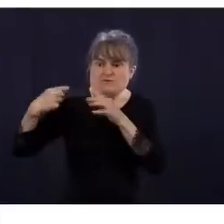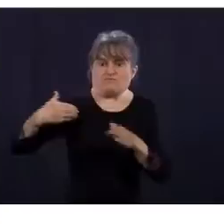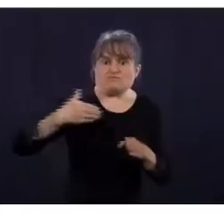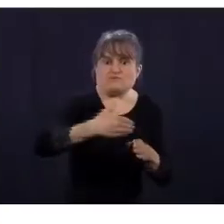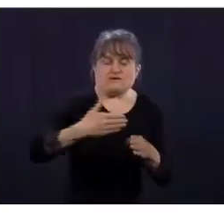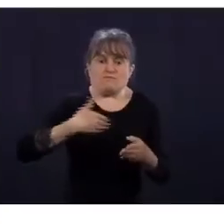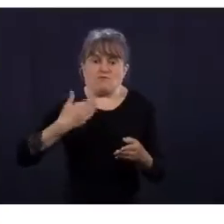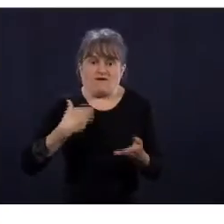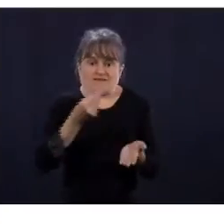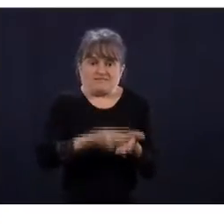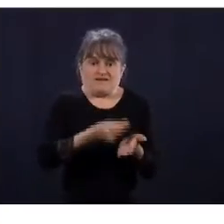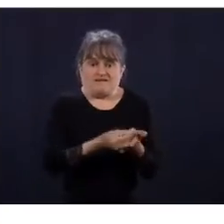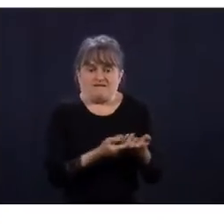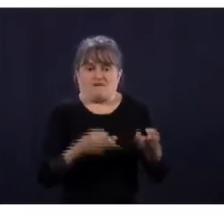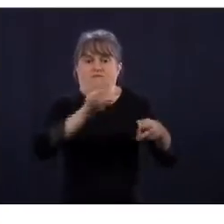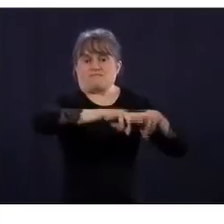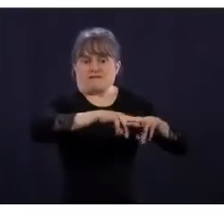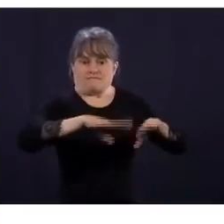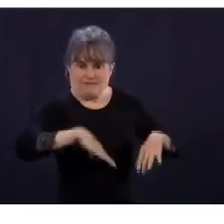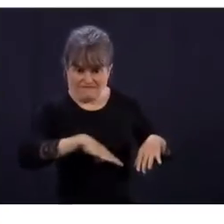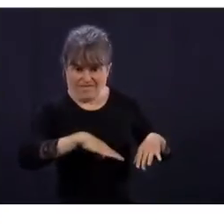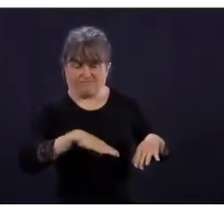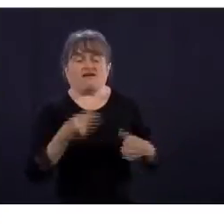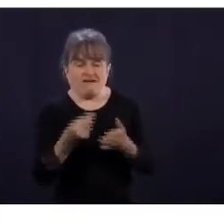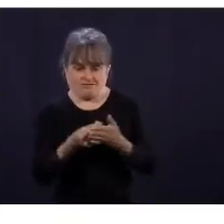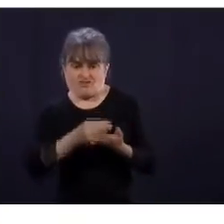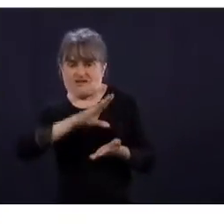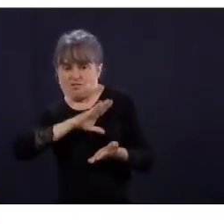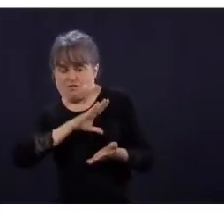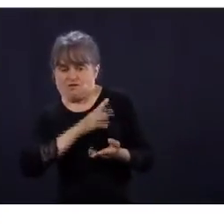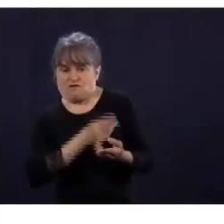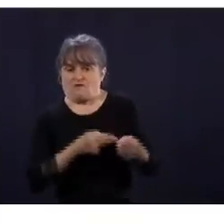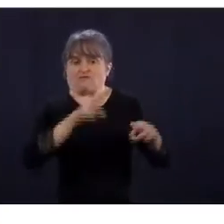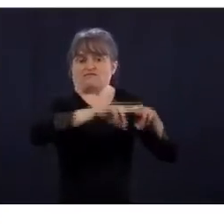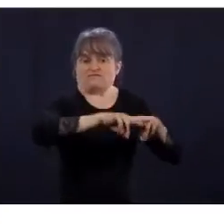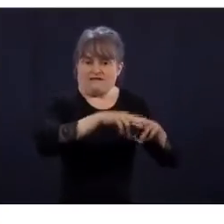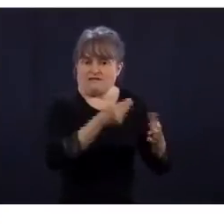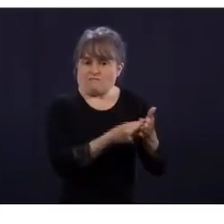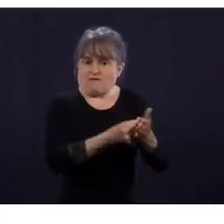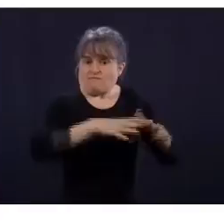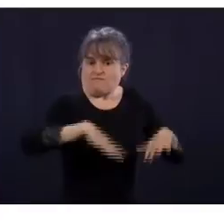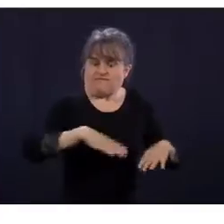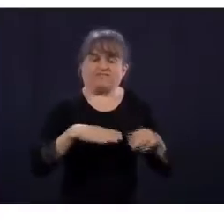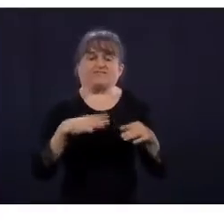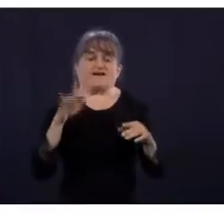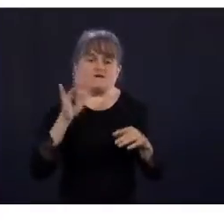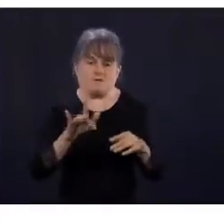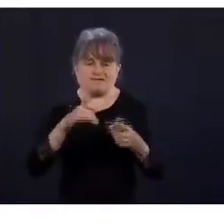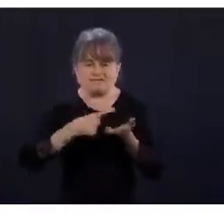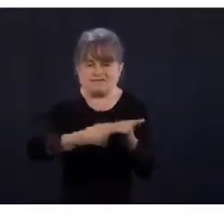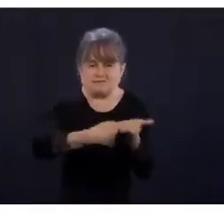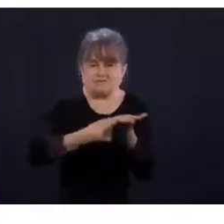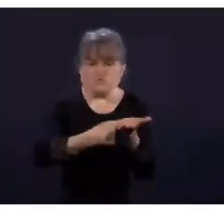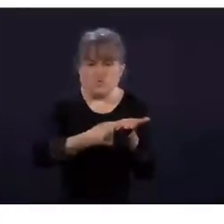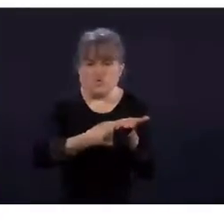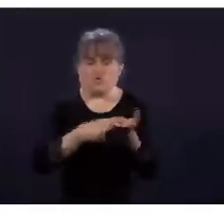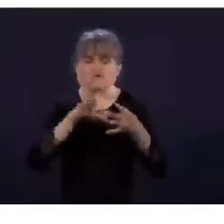Dr. Arruda. Juste une précision, M. Legault, sur ce que vous avez dit tout à l'heure concernant les enseignants. Vous avez dit que